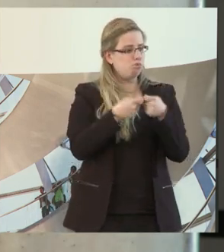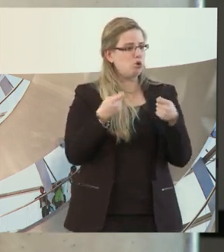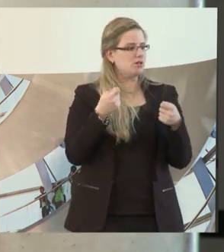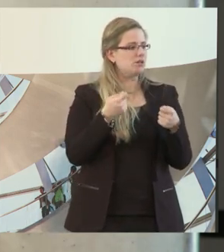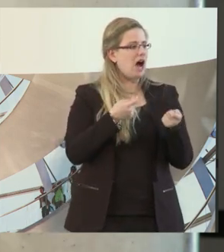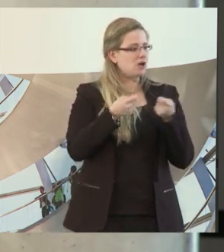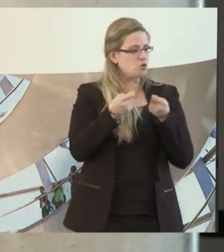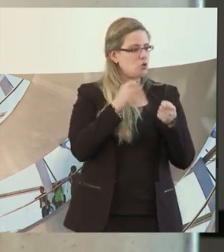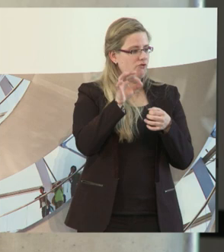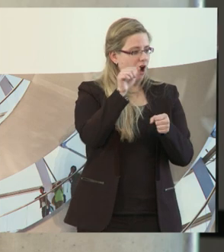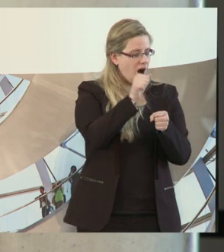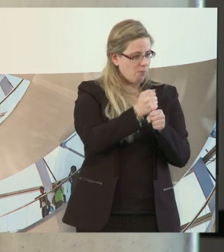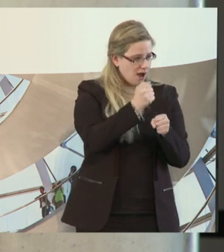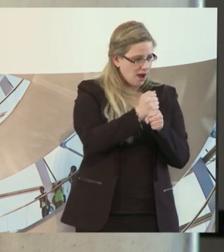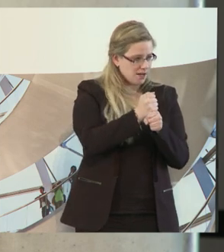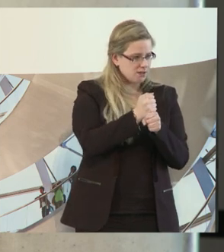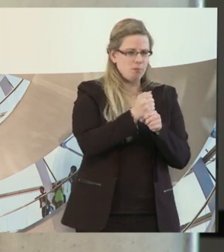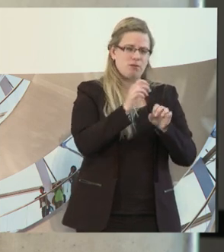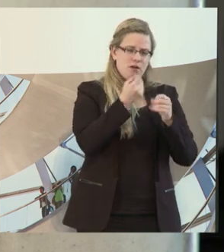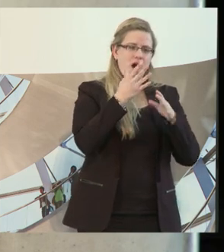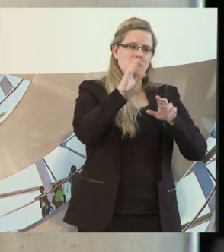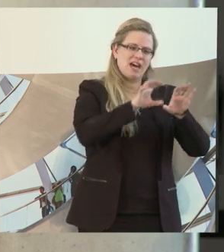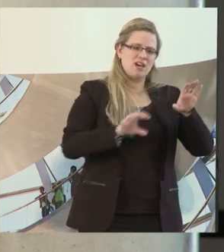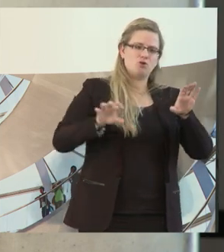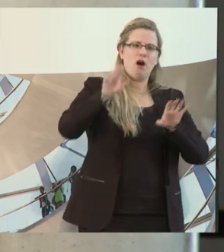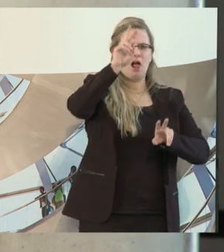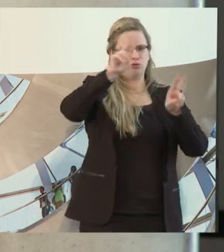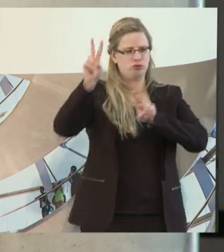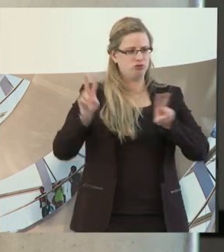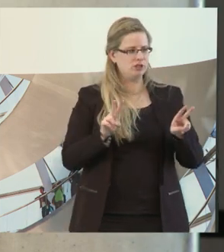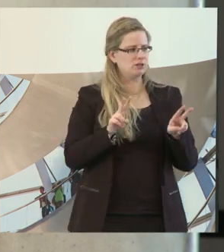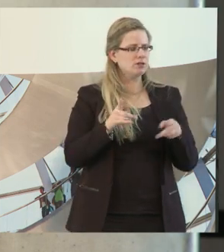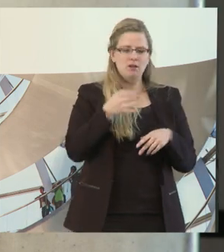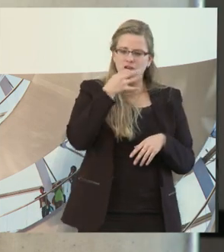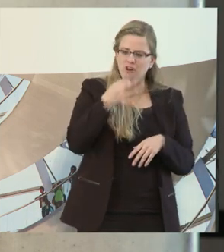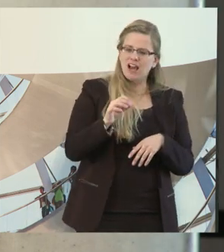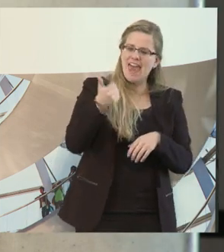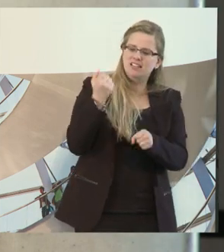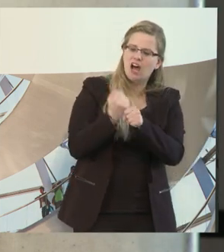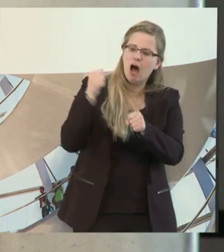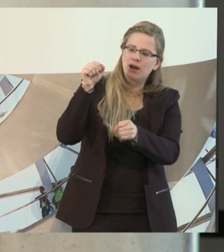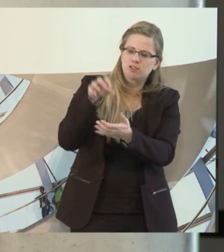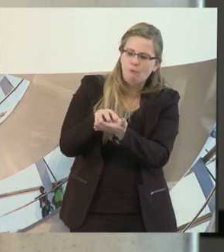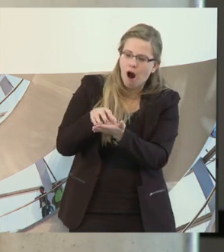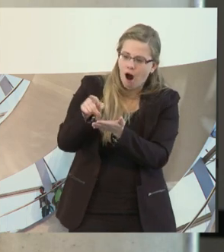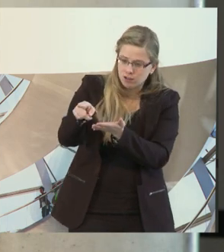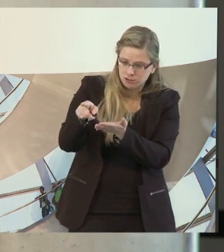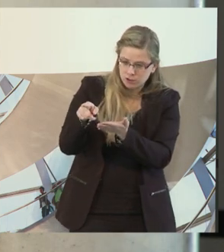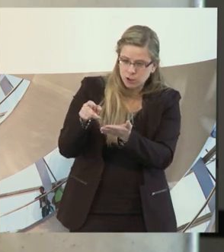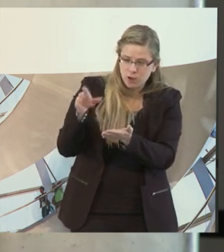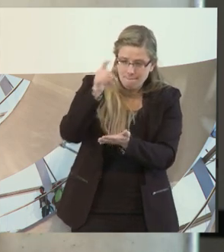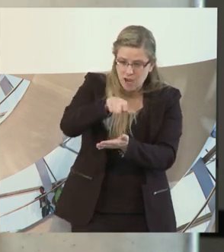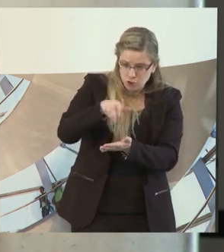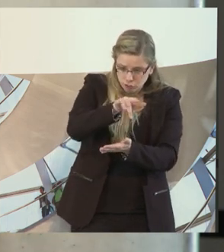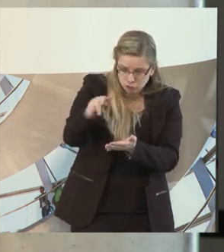sehr unterschiedlich, die bei der Frage, habt ihr behinderte Menschen für unseren ersten Arbeitsmarkt, wenn wir Menschen einstellen zur Verfügung,